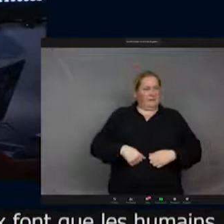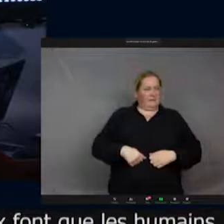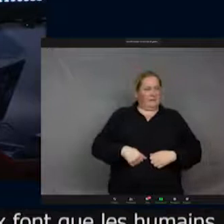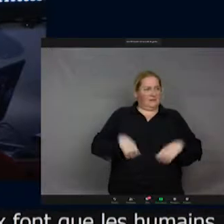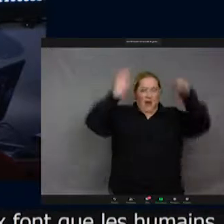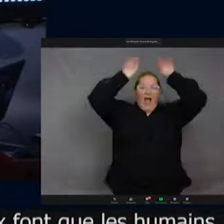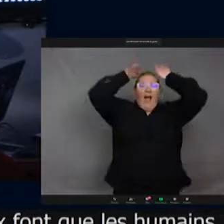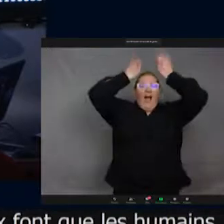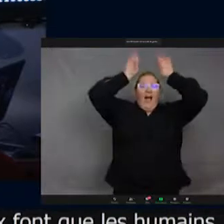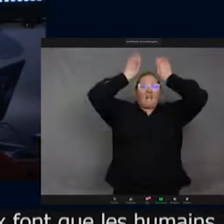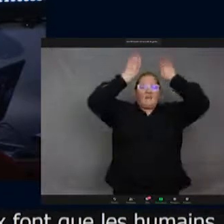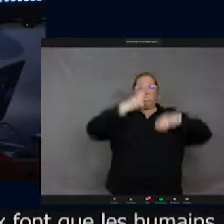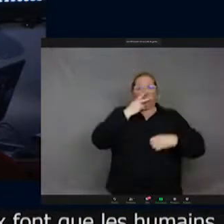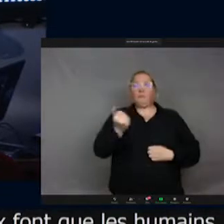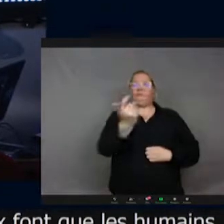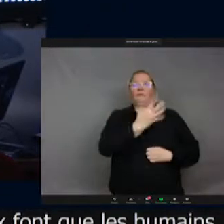cheval.